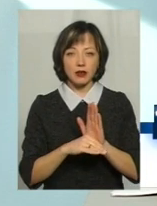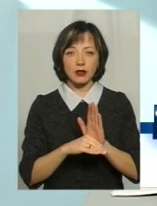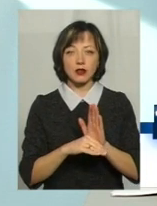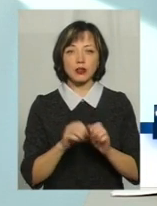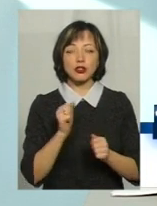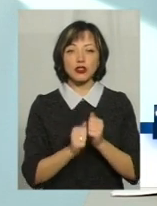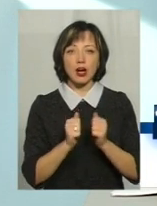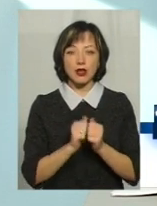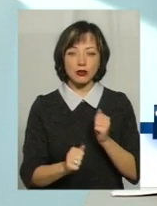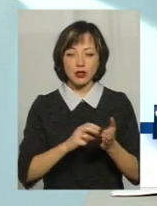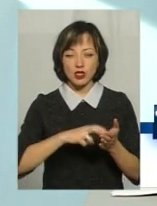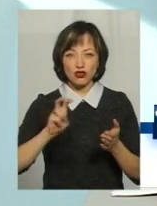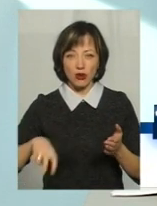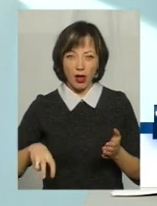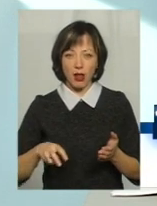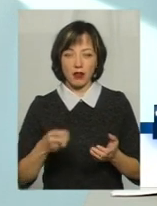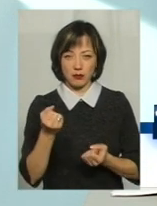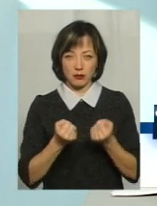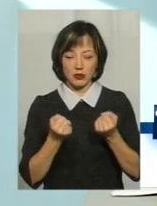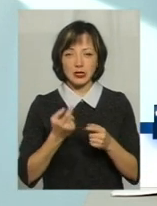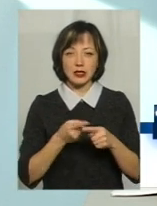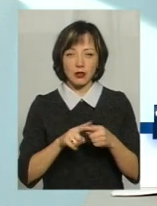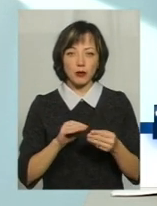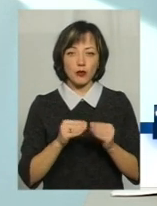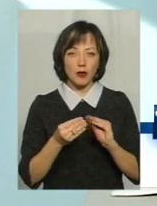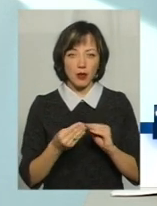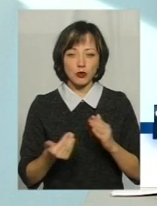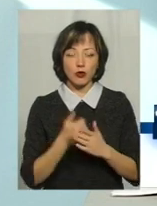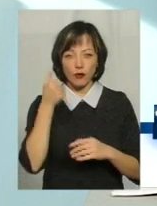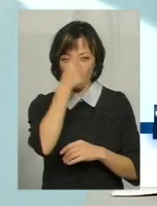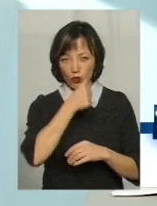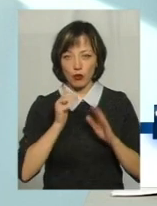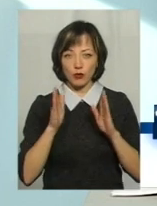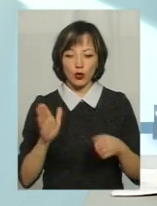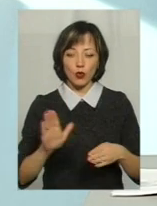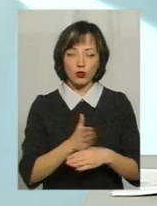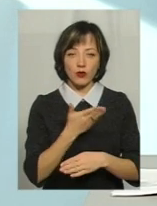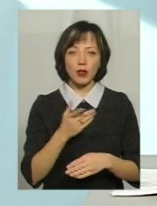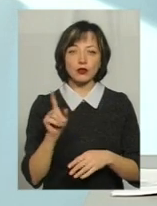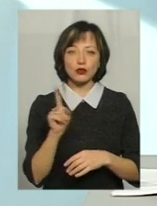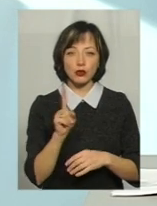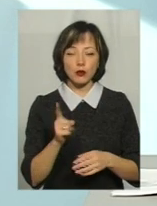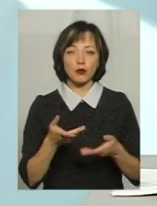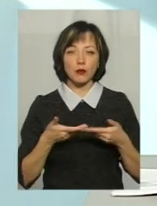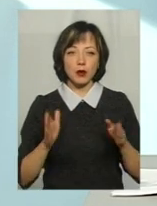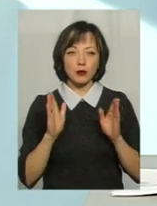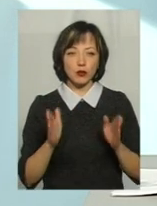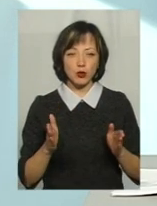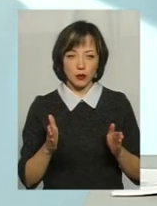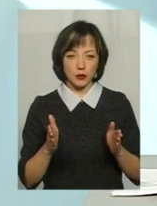з'їжджали з маршруту. Тепер ця проблема з нового року, вона буде усуватися за рахунок того, що ми будемо,